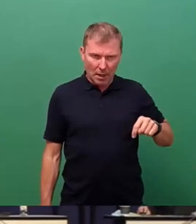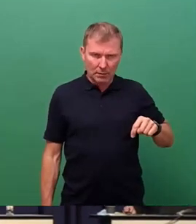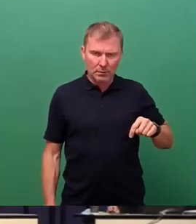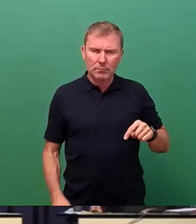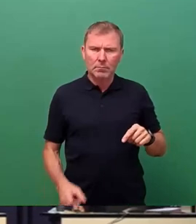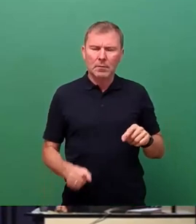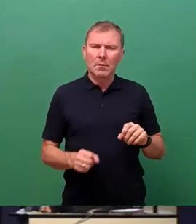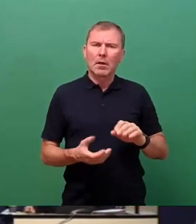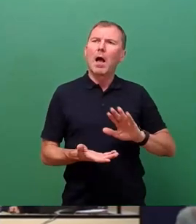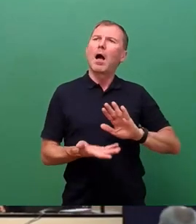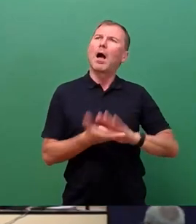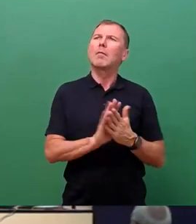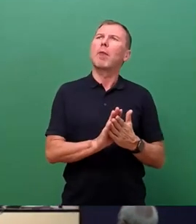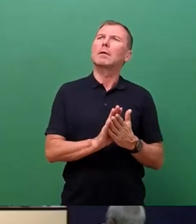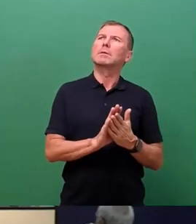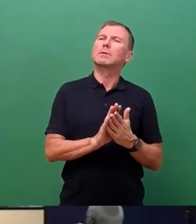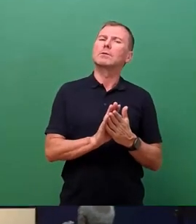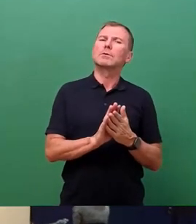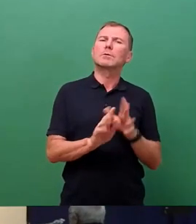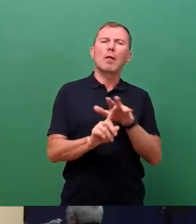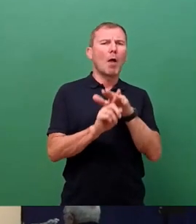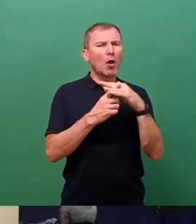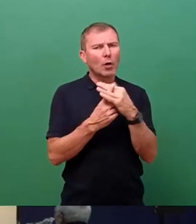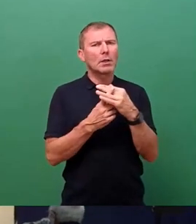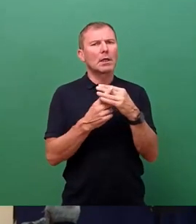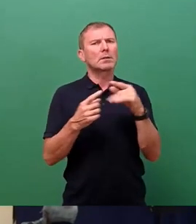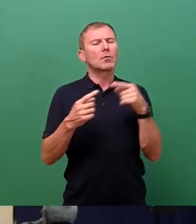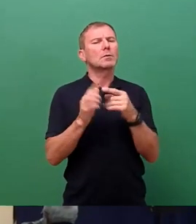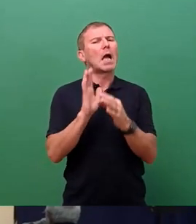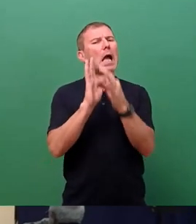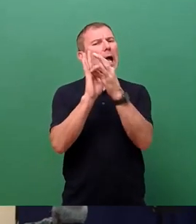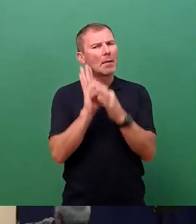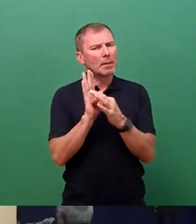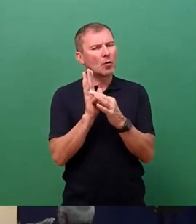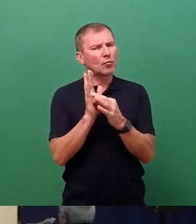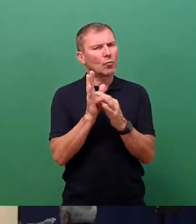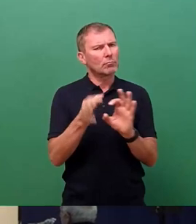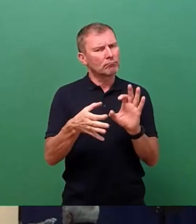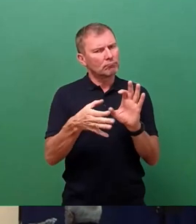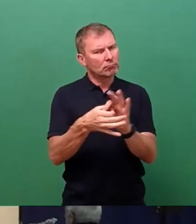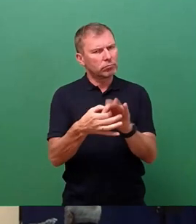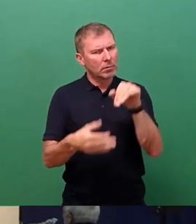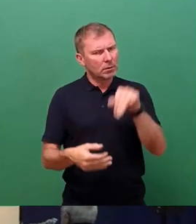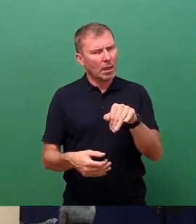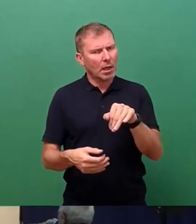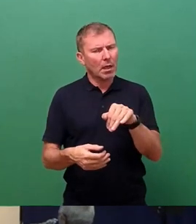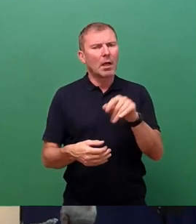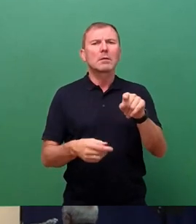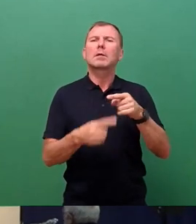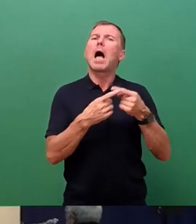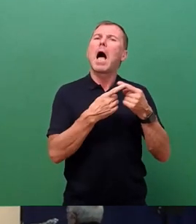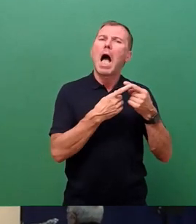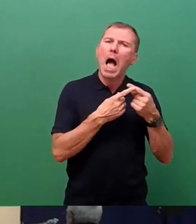Kontext und auch quasi in einer Bedingung stand zu einem anderen Ausgang des